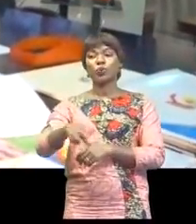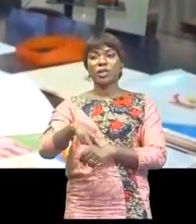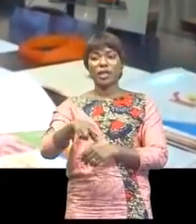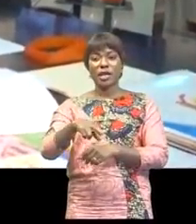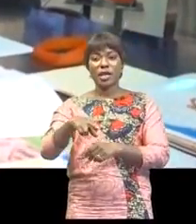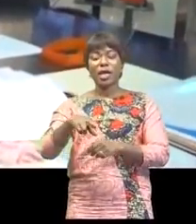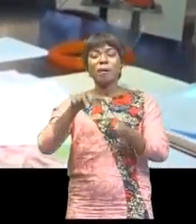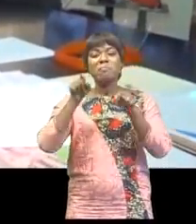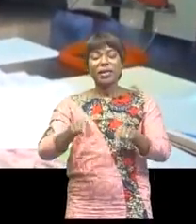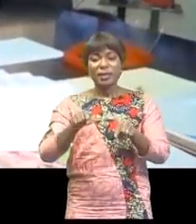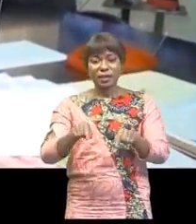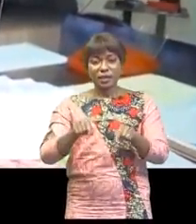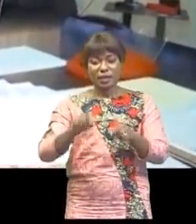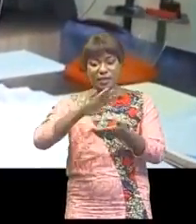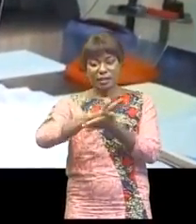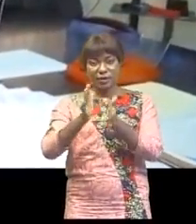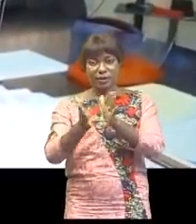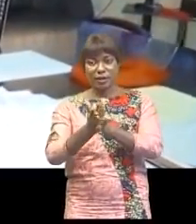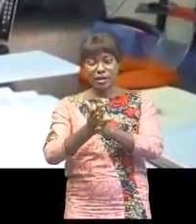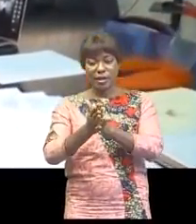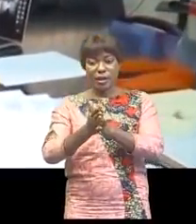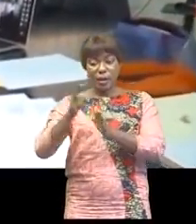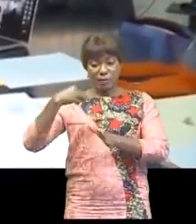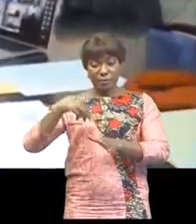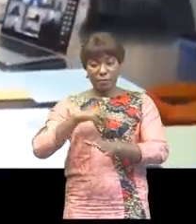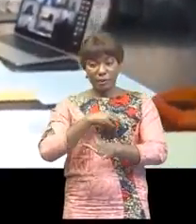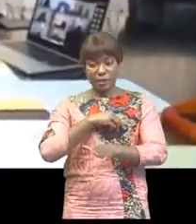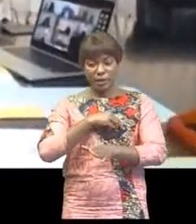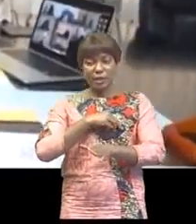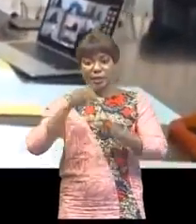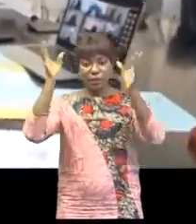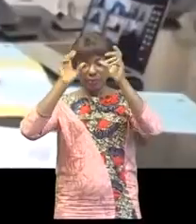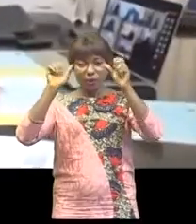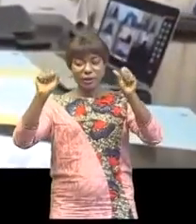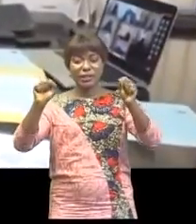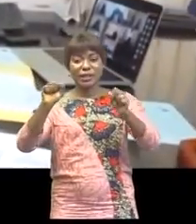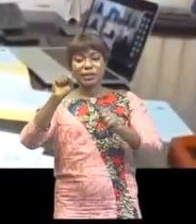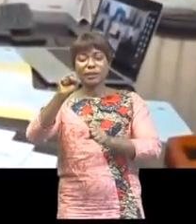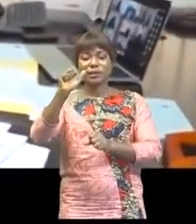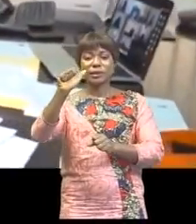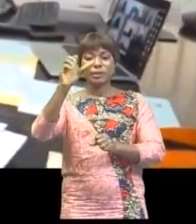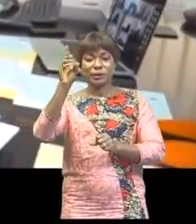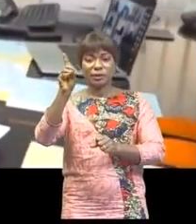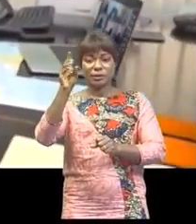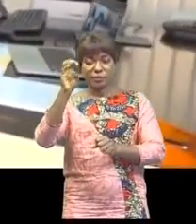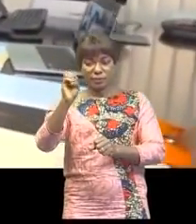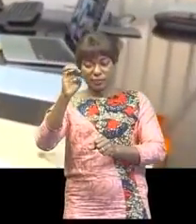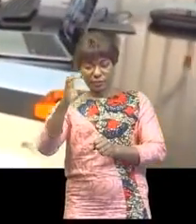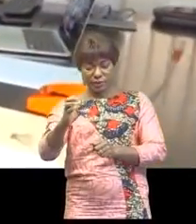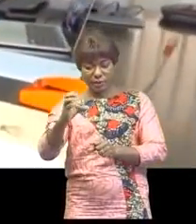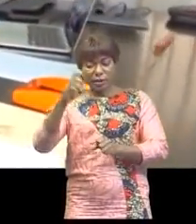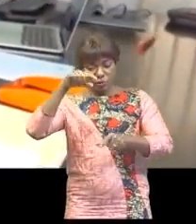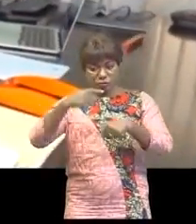Il devient désormais membre de la Troïka de président de la SABEC. Il a été également choisi pour